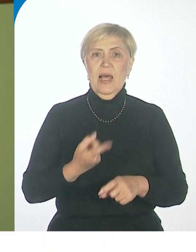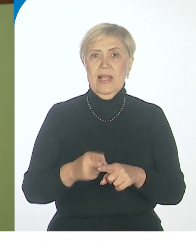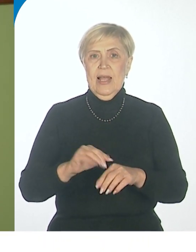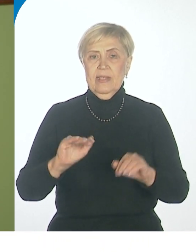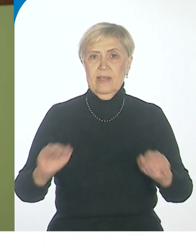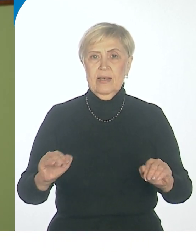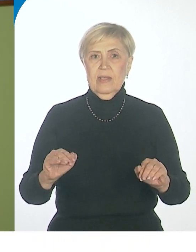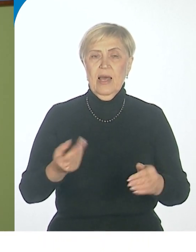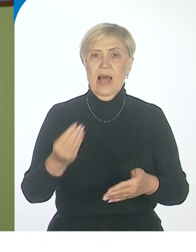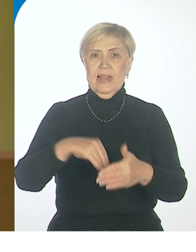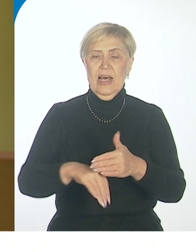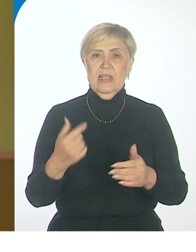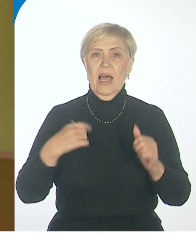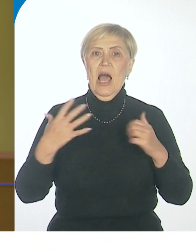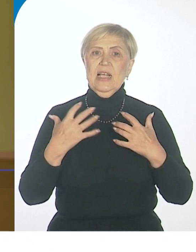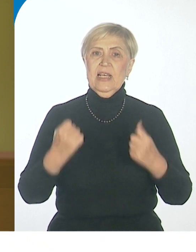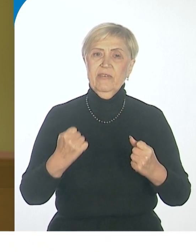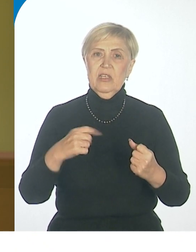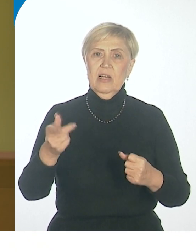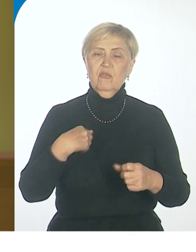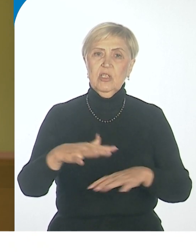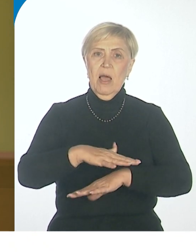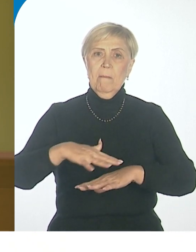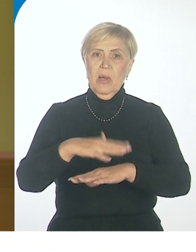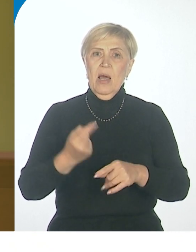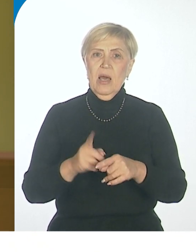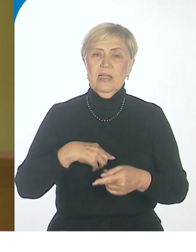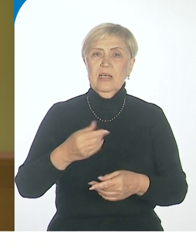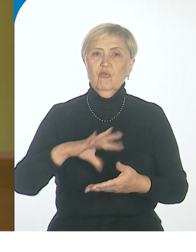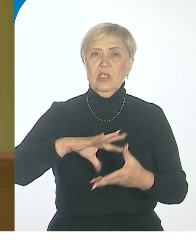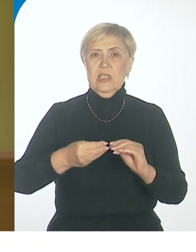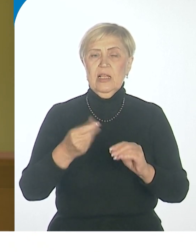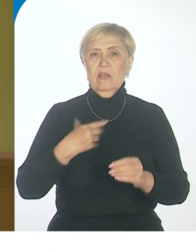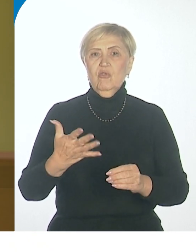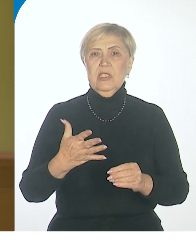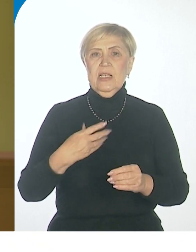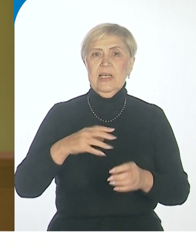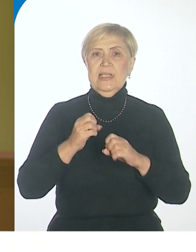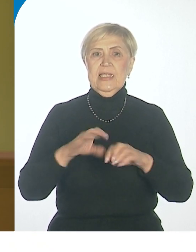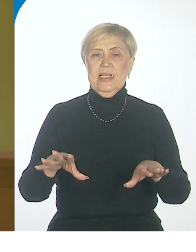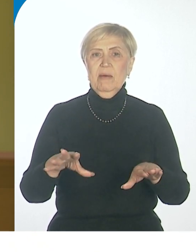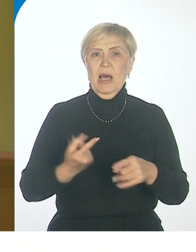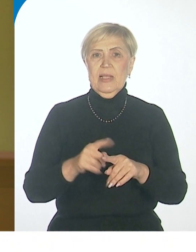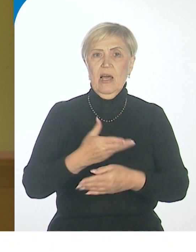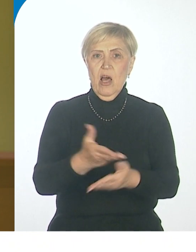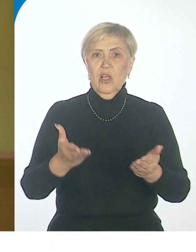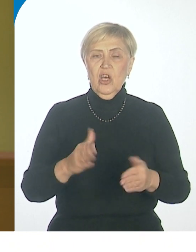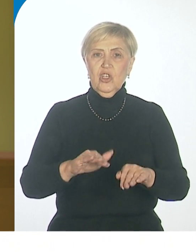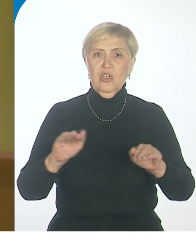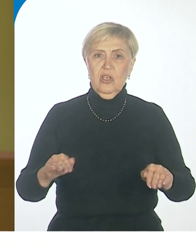оздоровительные площадки – это целая система оздоровления наших детей. И для наших детей очень важно